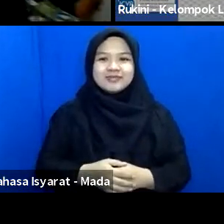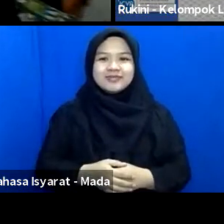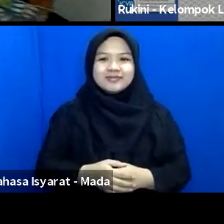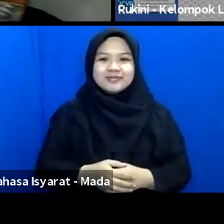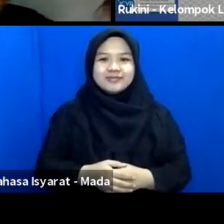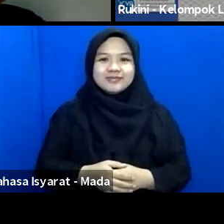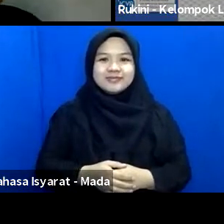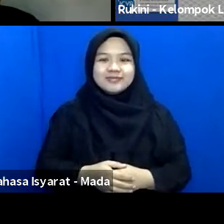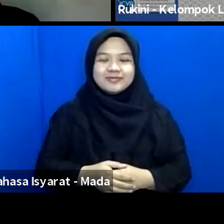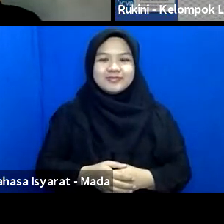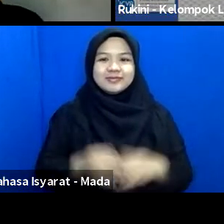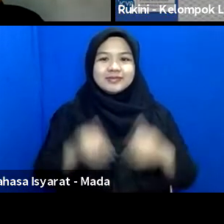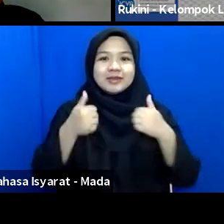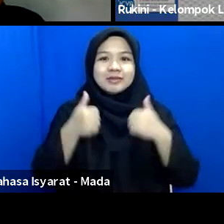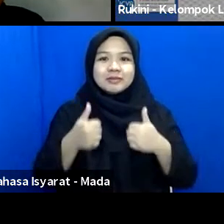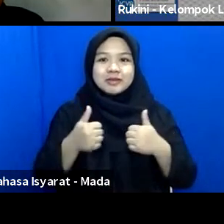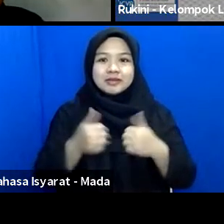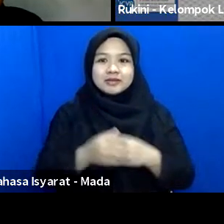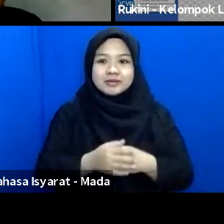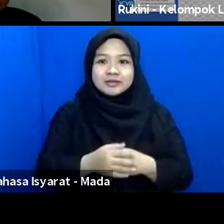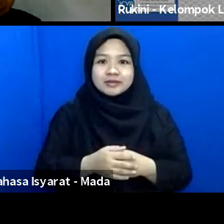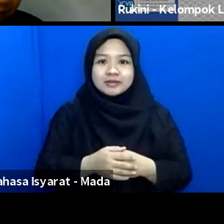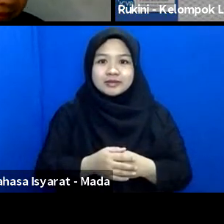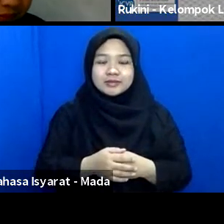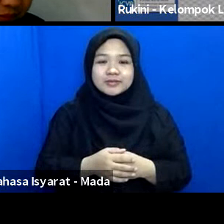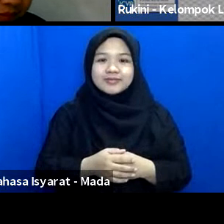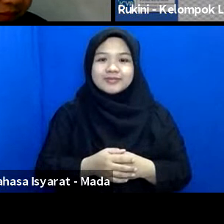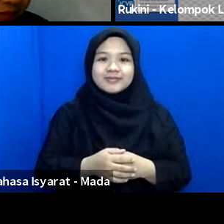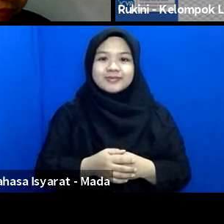baik ini boleh tanya dong